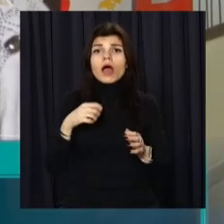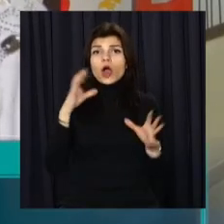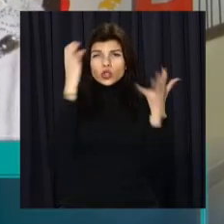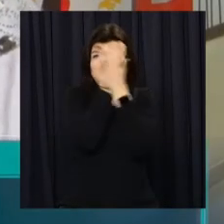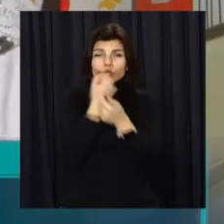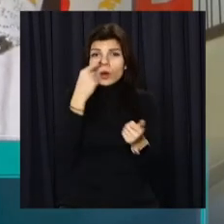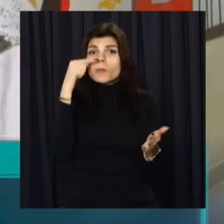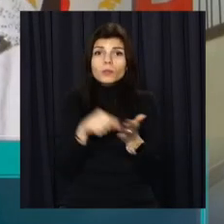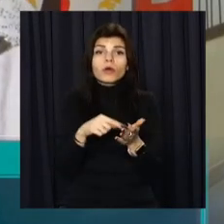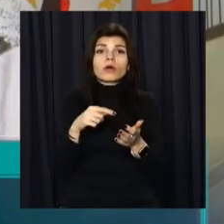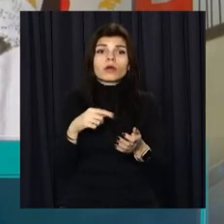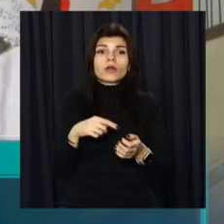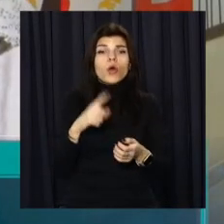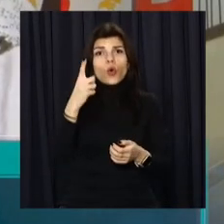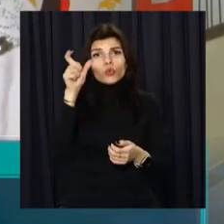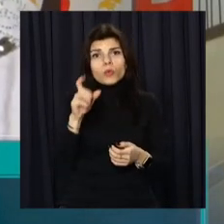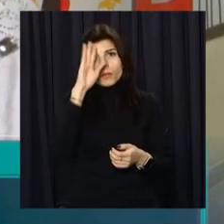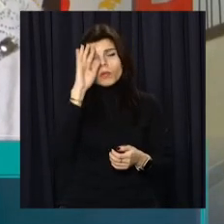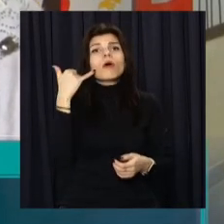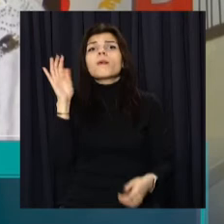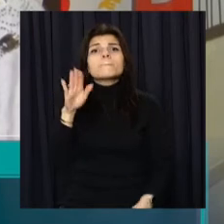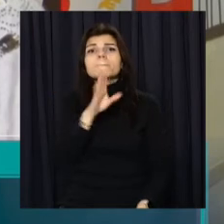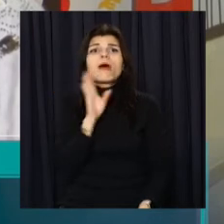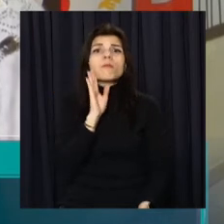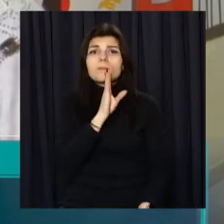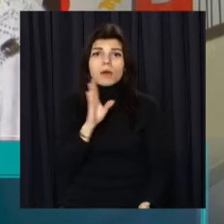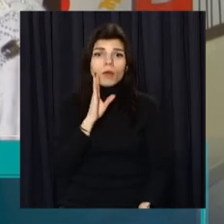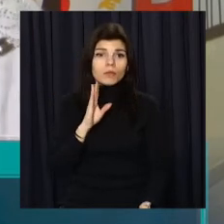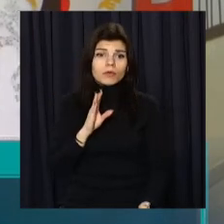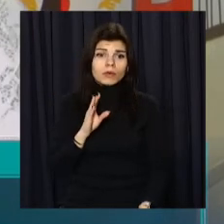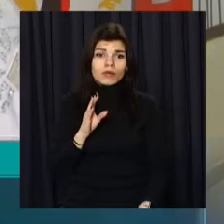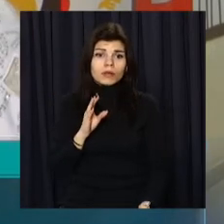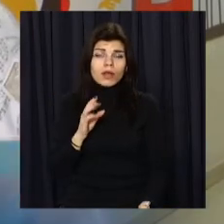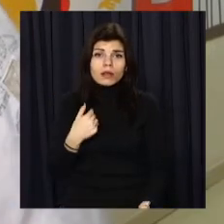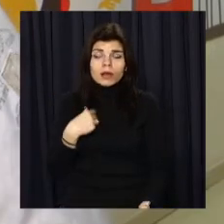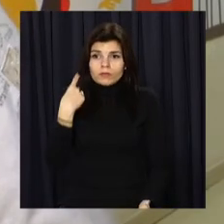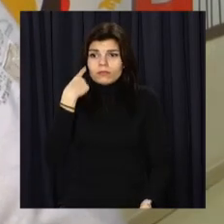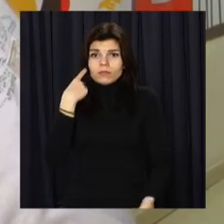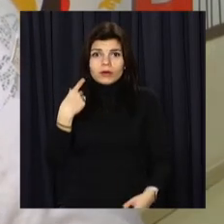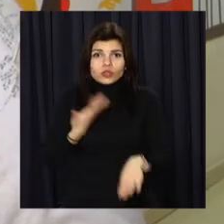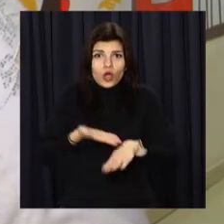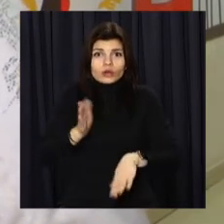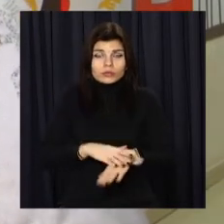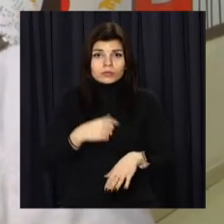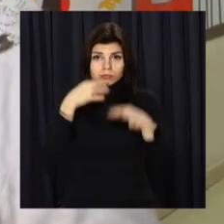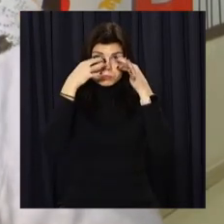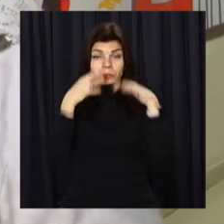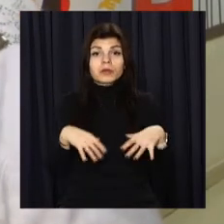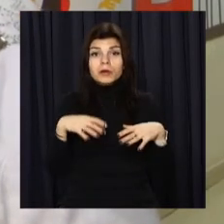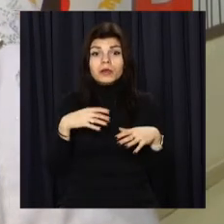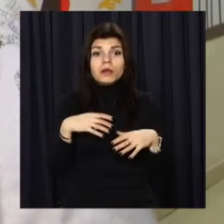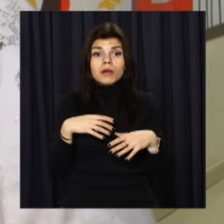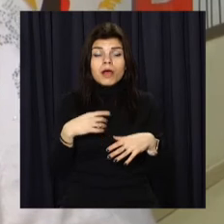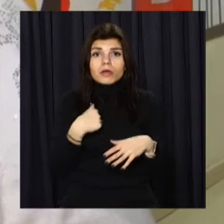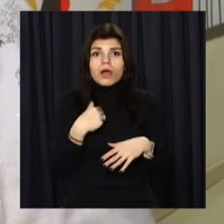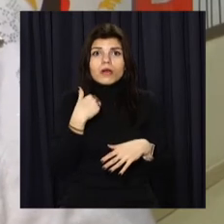молодий чоловік і мама, мама. Ну, тяжело було услышати це. І чому-то мені